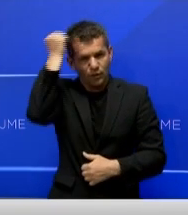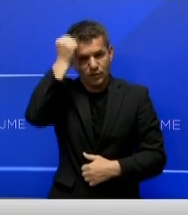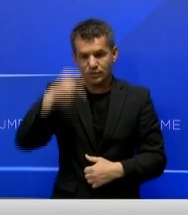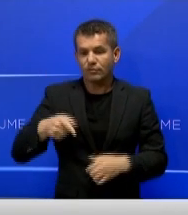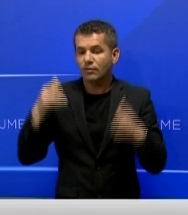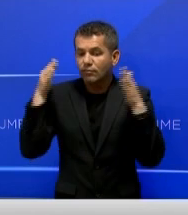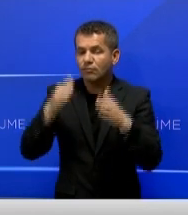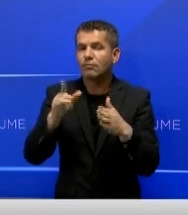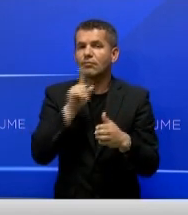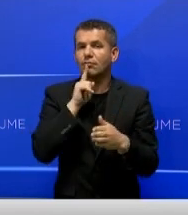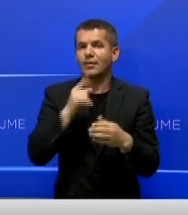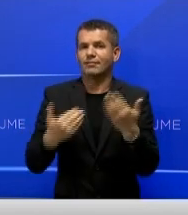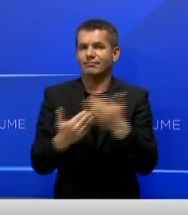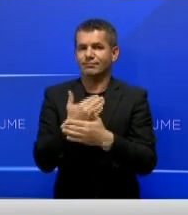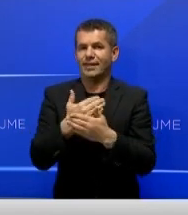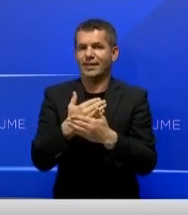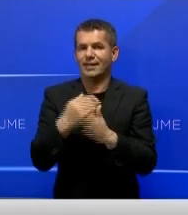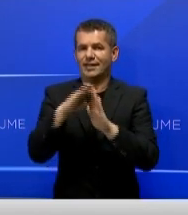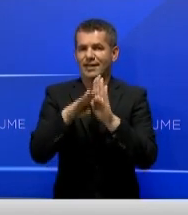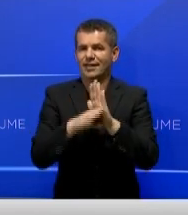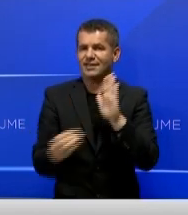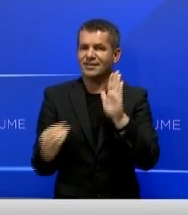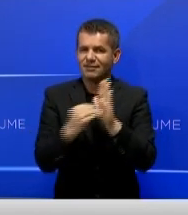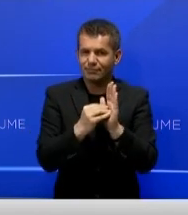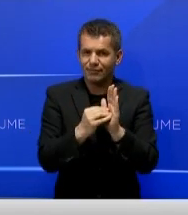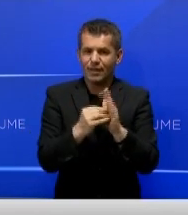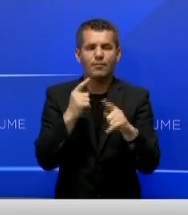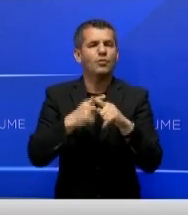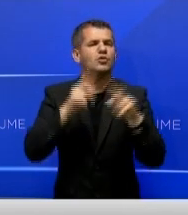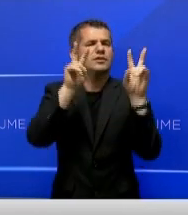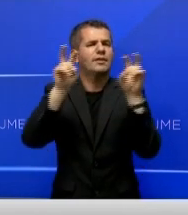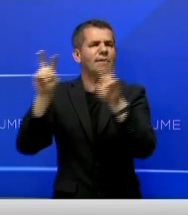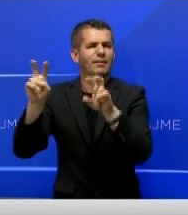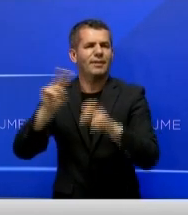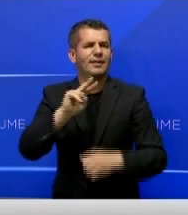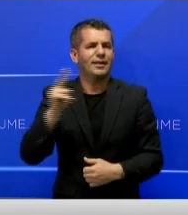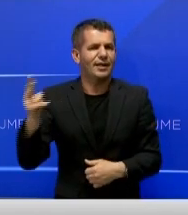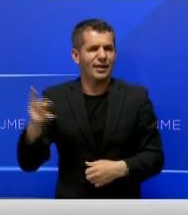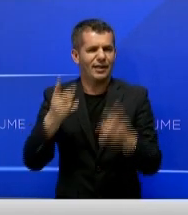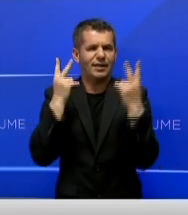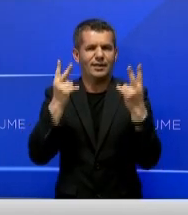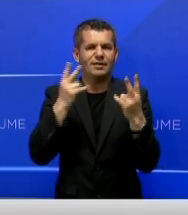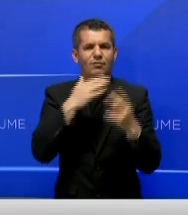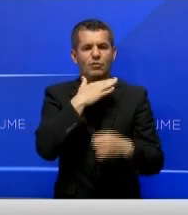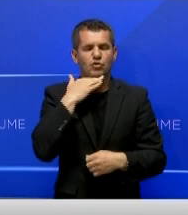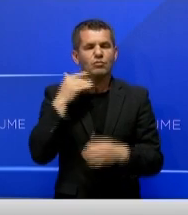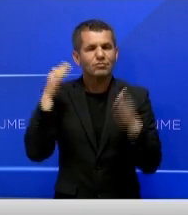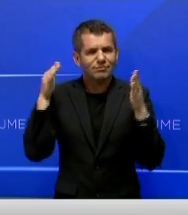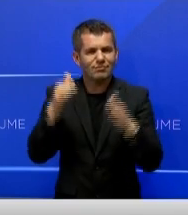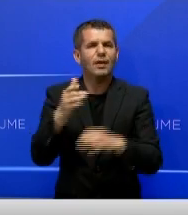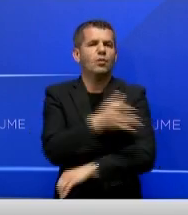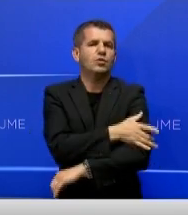në amendementimin e nevojshëm legislativ dhe për tema të rëndësishme që lidhen me statusin e tyre.